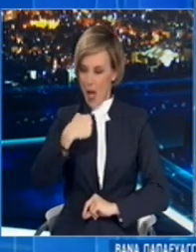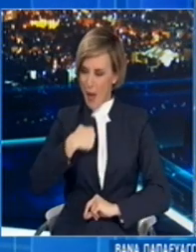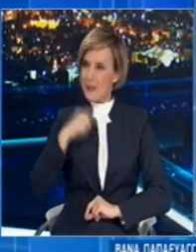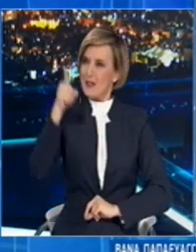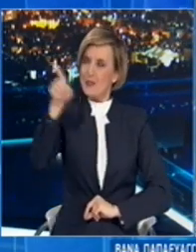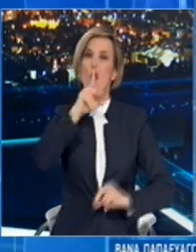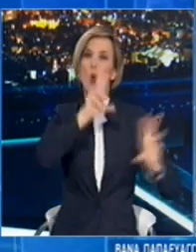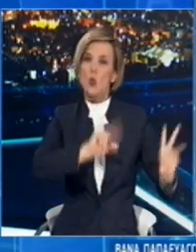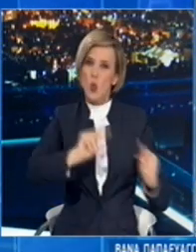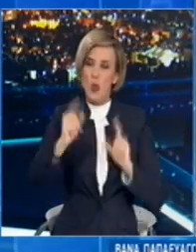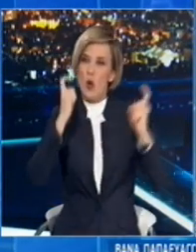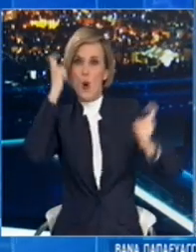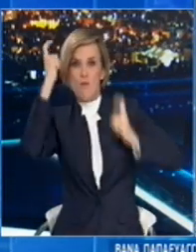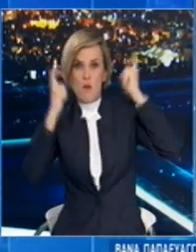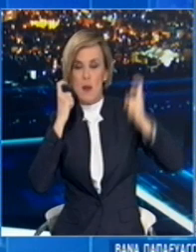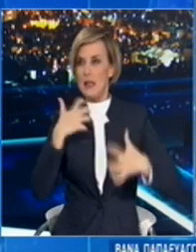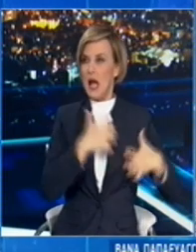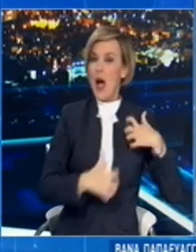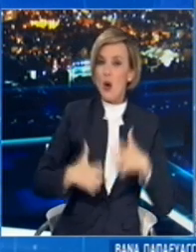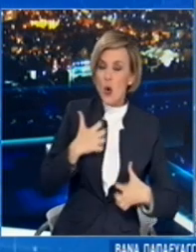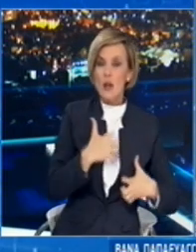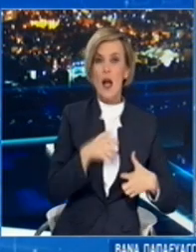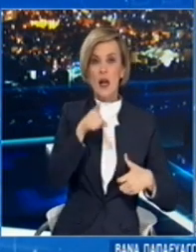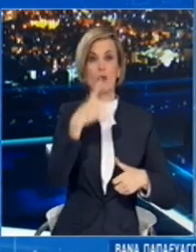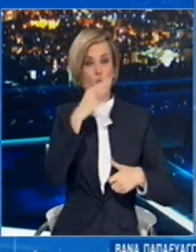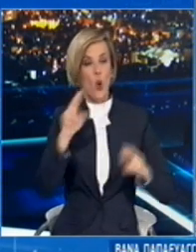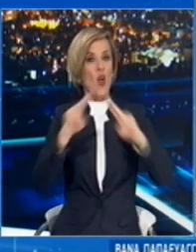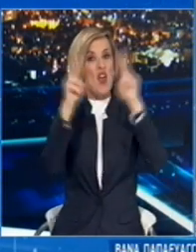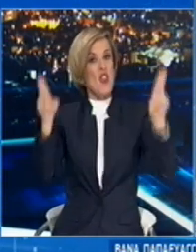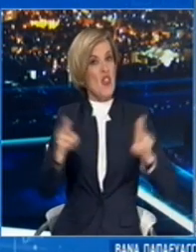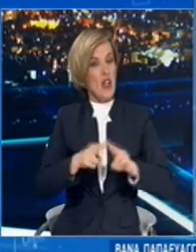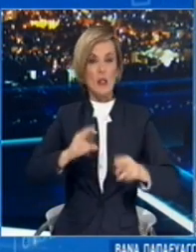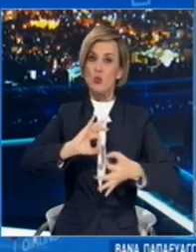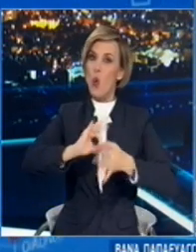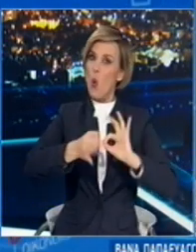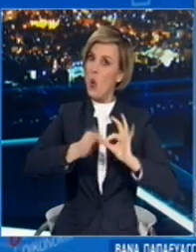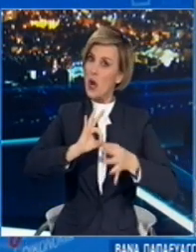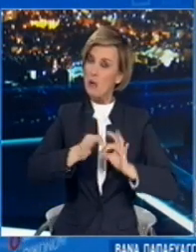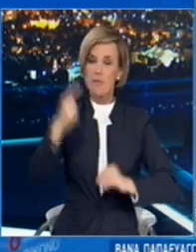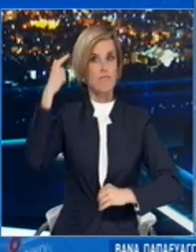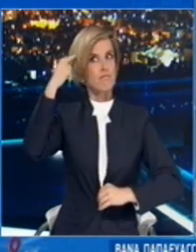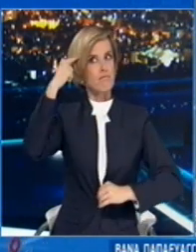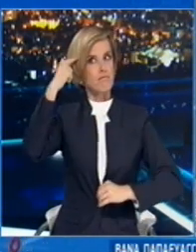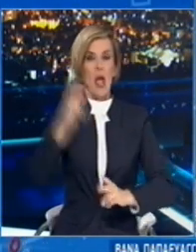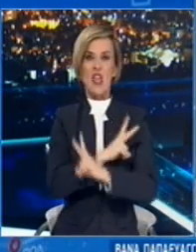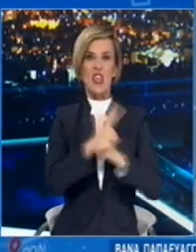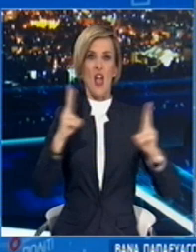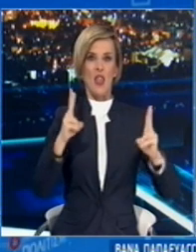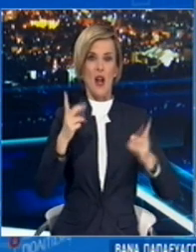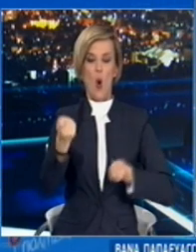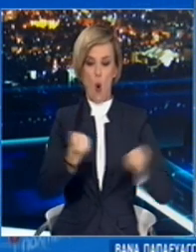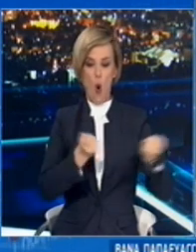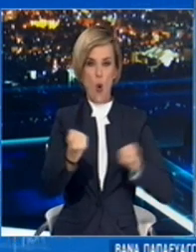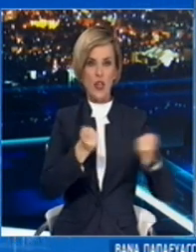Τους ίδιους προβληματισμούς και αγωνίες έχουν. Γι' αυτό άλλωστε και οι διεθνείς οργανισμοί έχουν εκδώσει σαφείς οδηγίες για τη